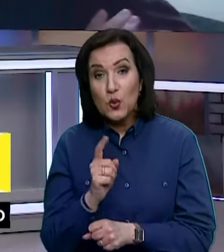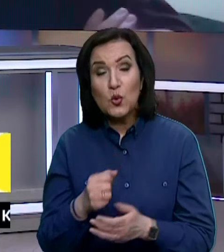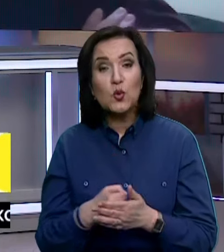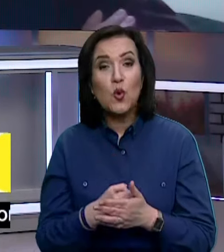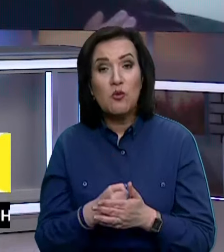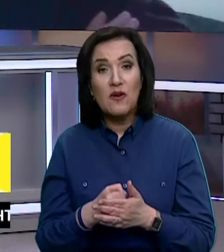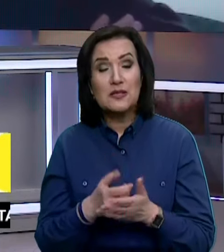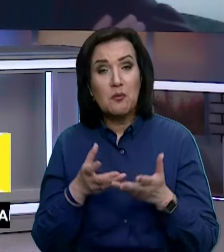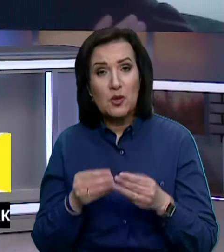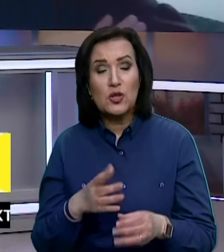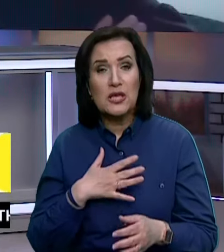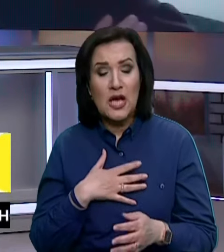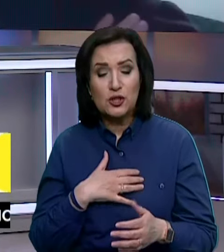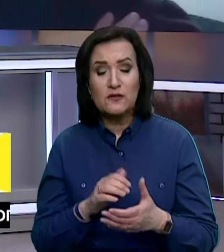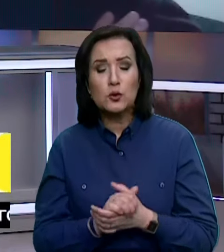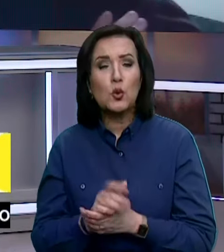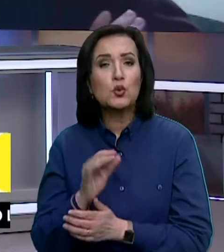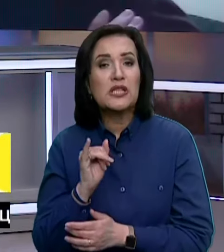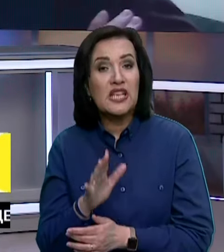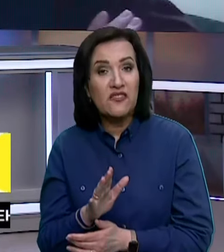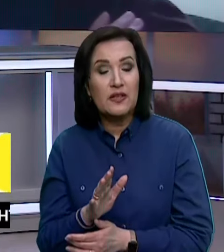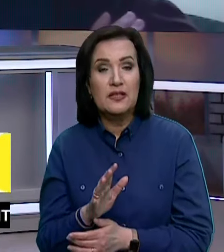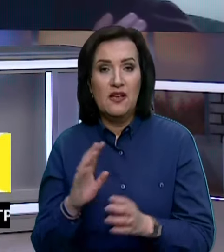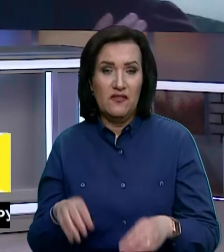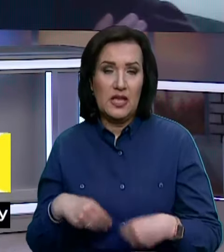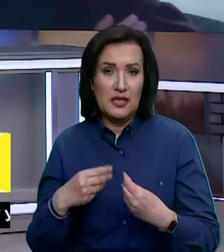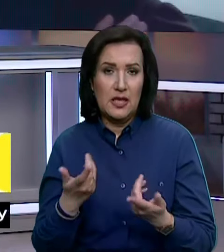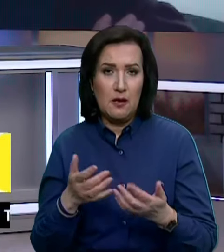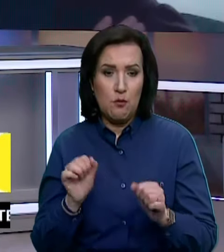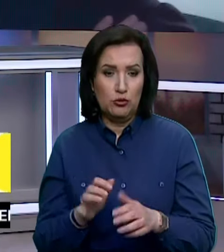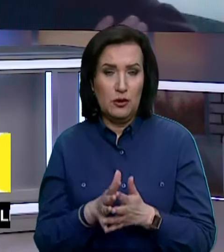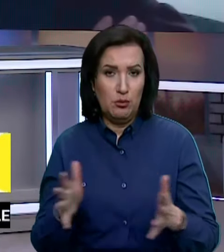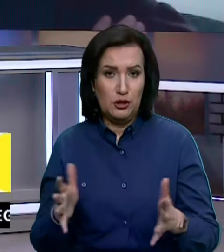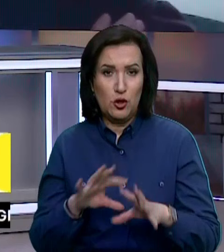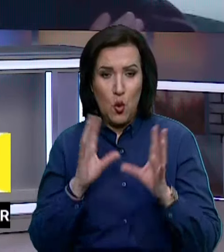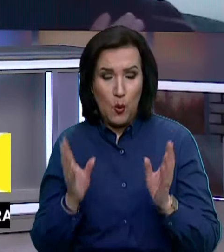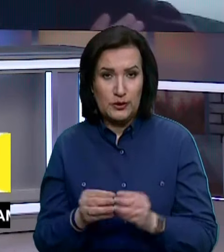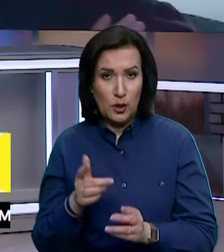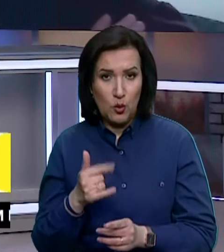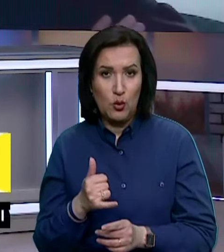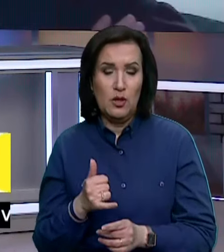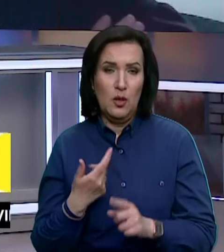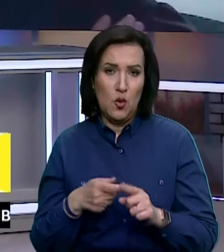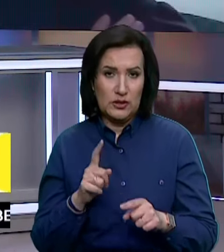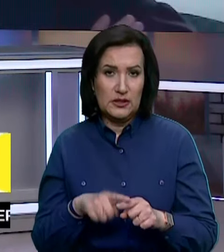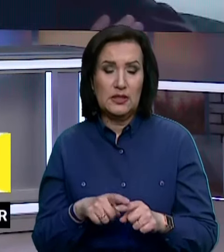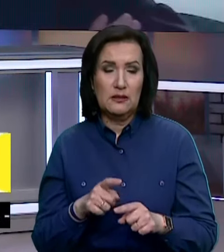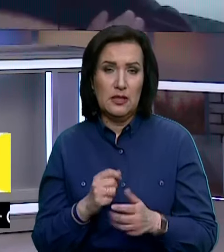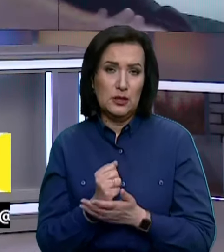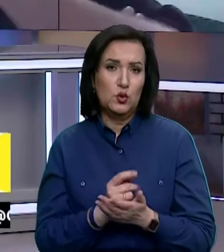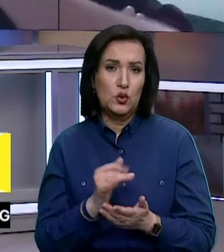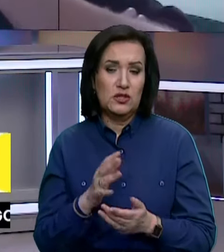добиватись і переконувати наших союзників в наданні якомога більшого обсягу, власне, ось цих